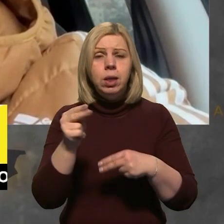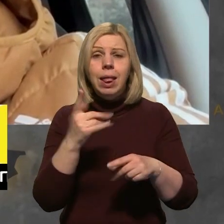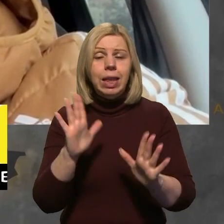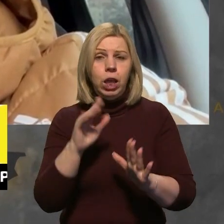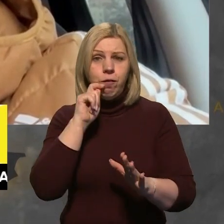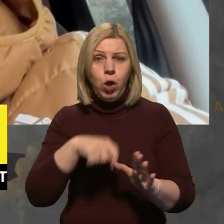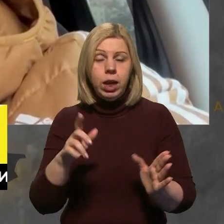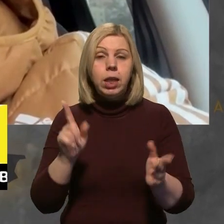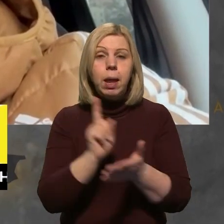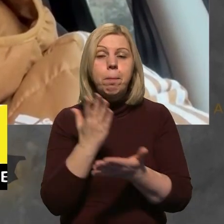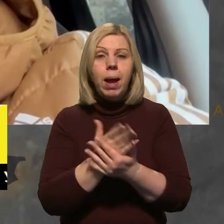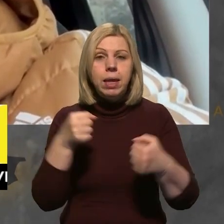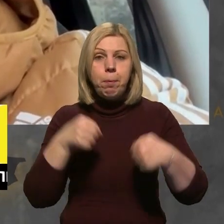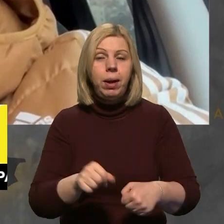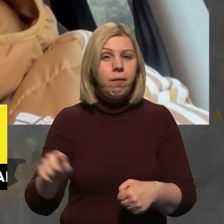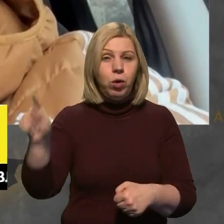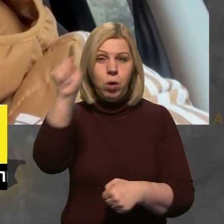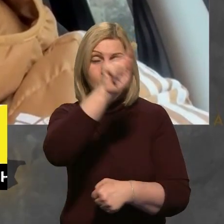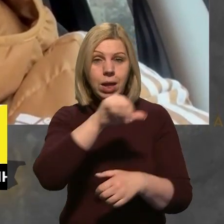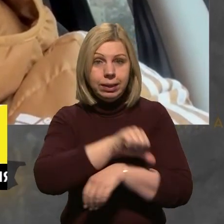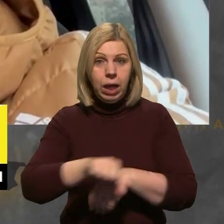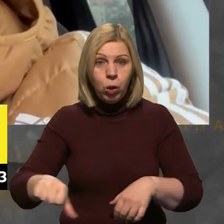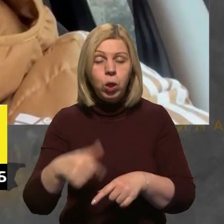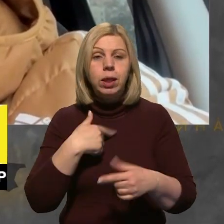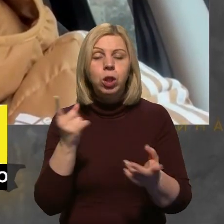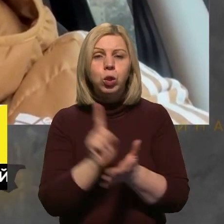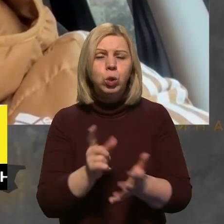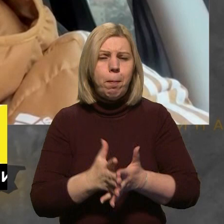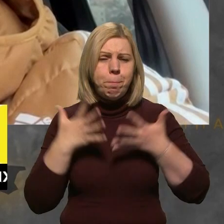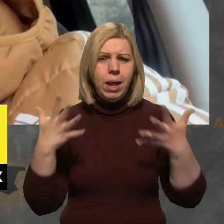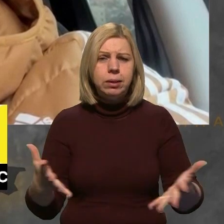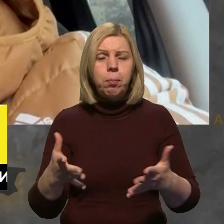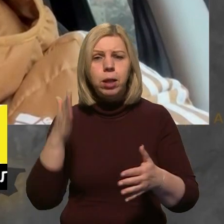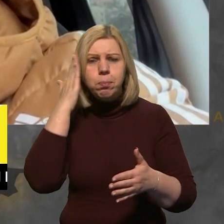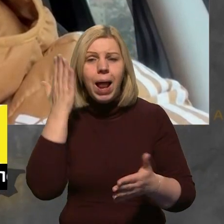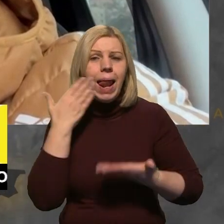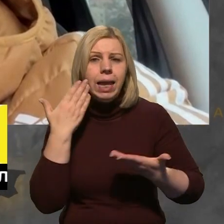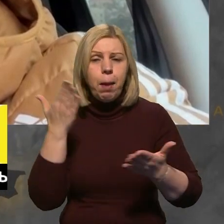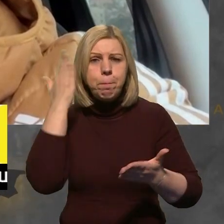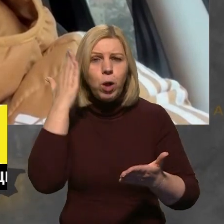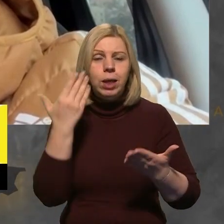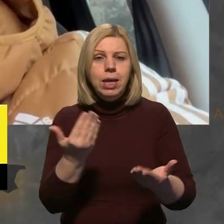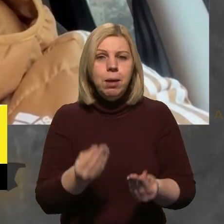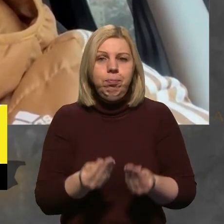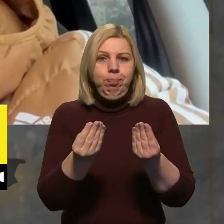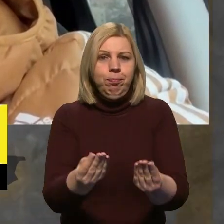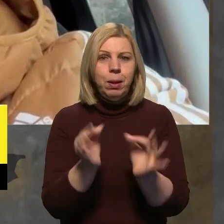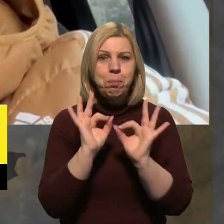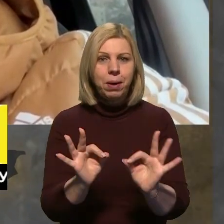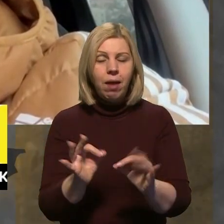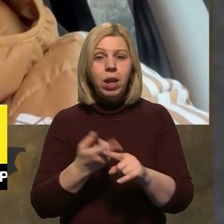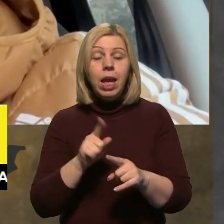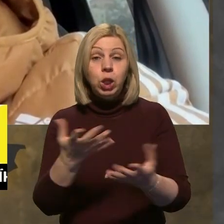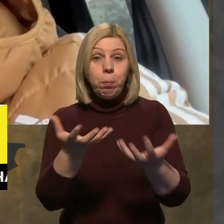Україні, але й мають право існувати за кордоном, треба максимально легкий спосіб їхньої доставки. Тобто, якщо будуть